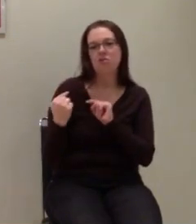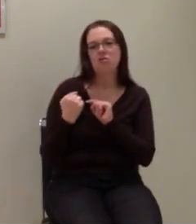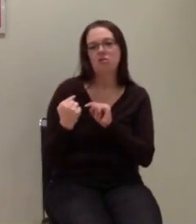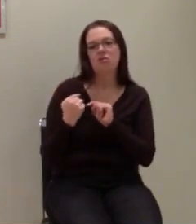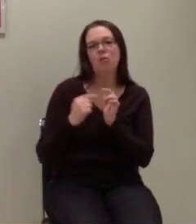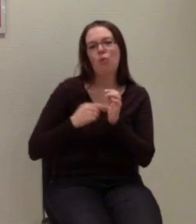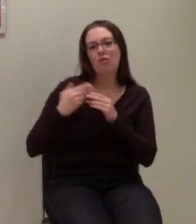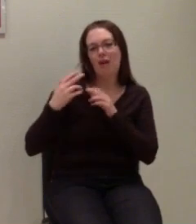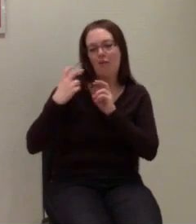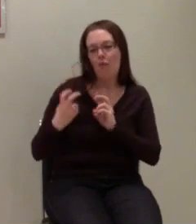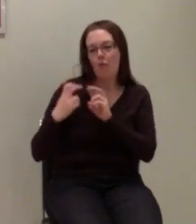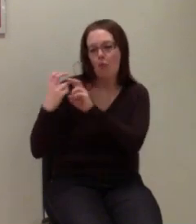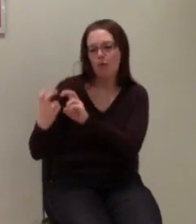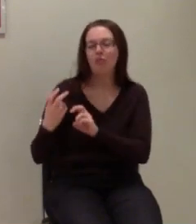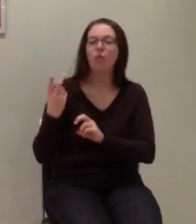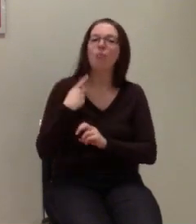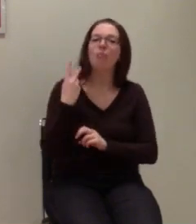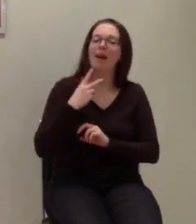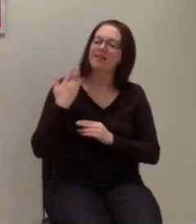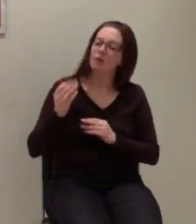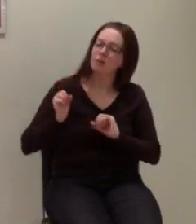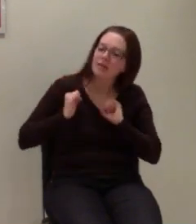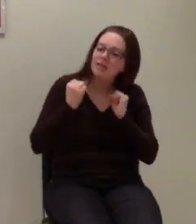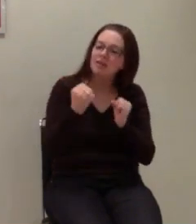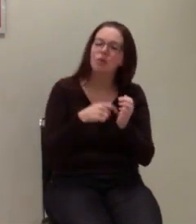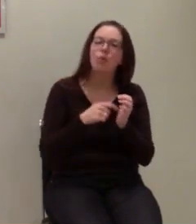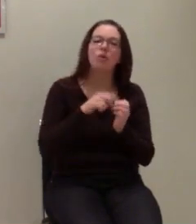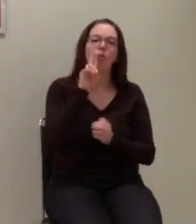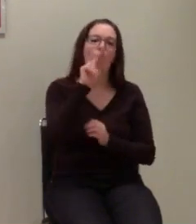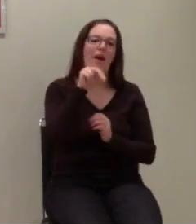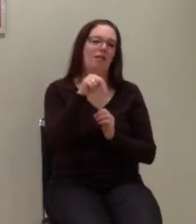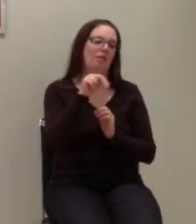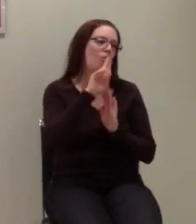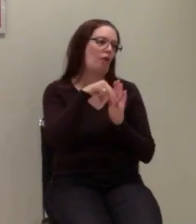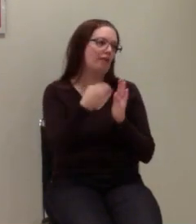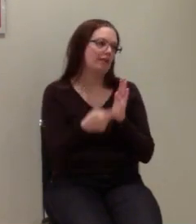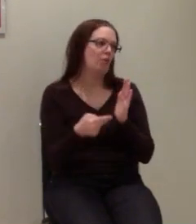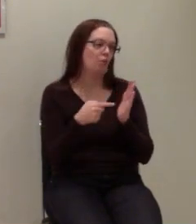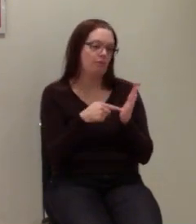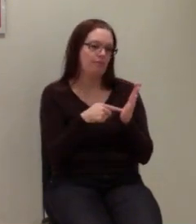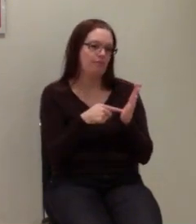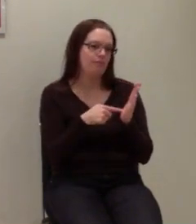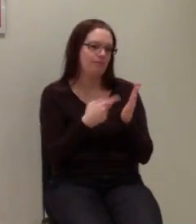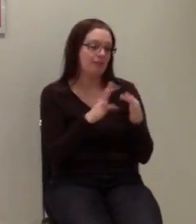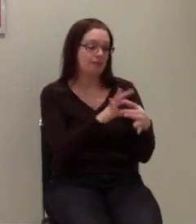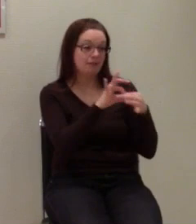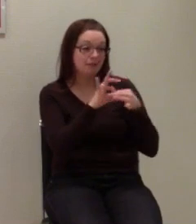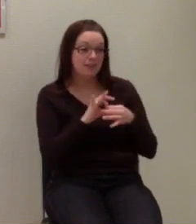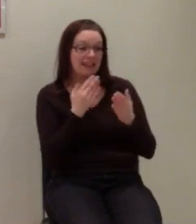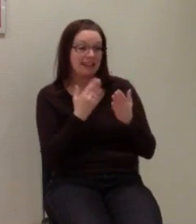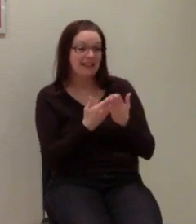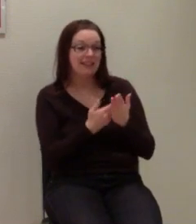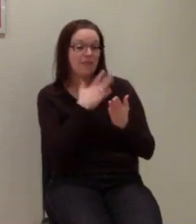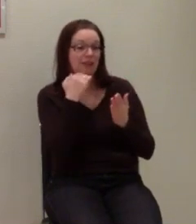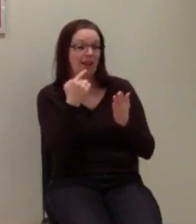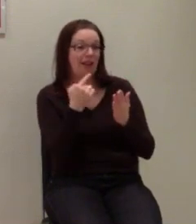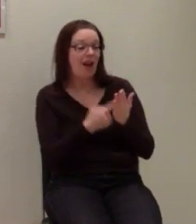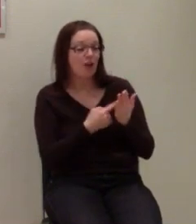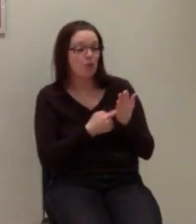der Ursprung war ja die UN-Behindertenrechtskonvention und daraus resultiert natürlich auch viele andere